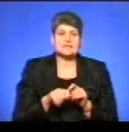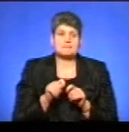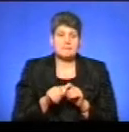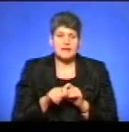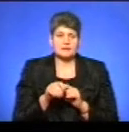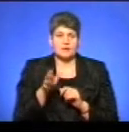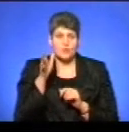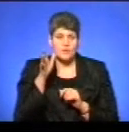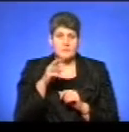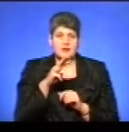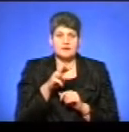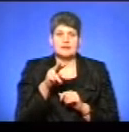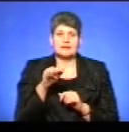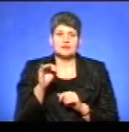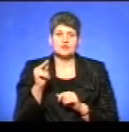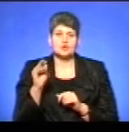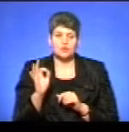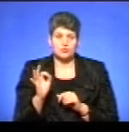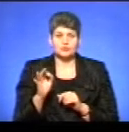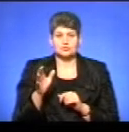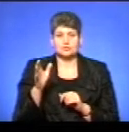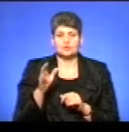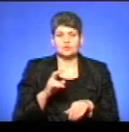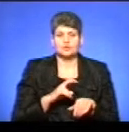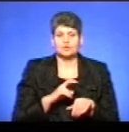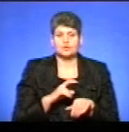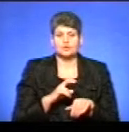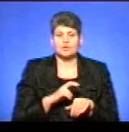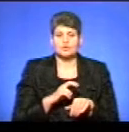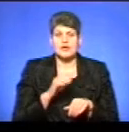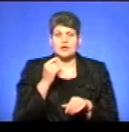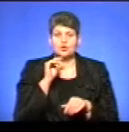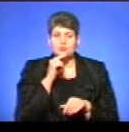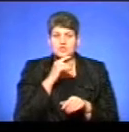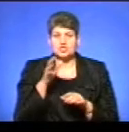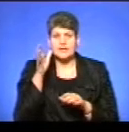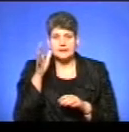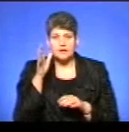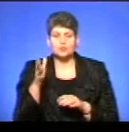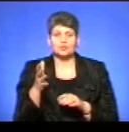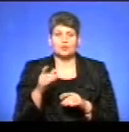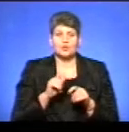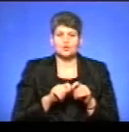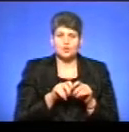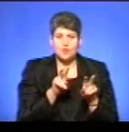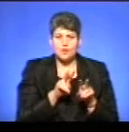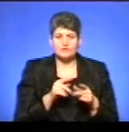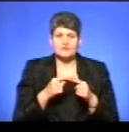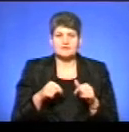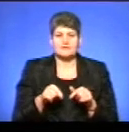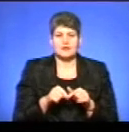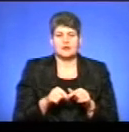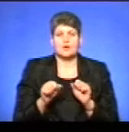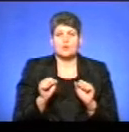Михайло Лучко, доктор економічних наук, професор, завідувач кафедри обліку та контролю у сфері публічного